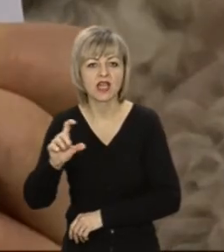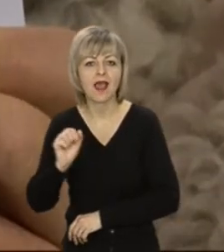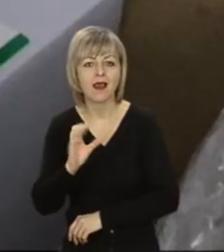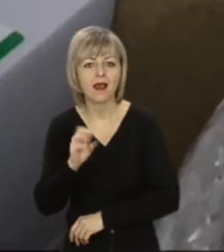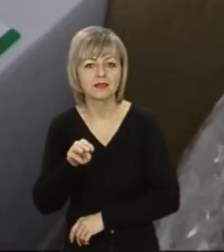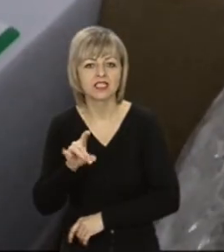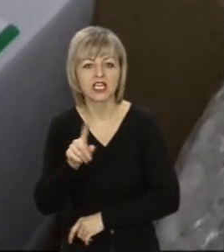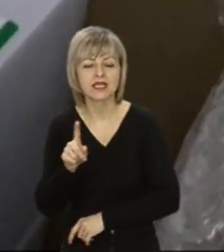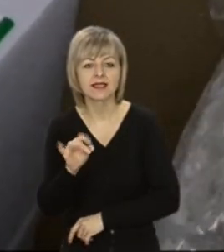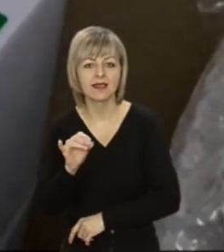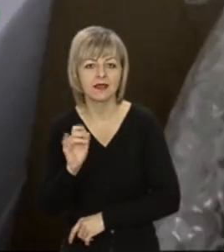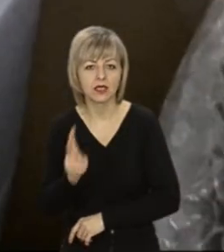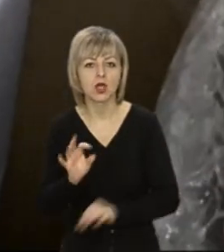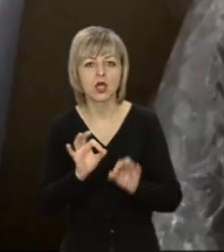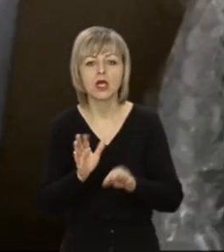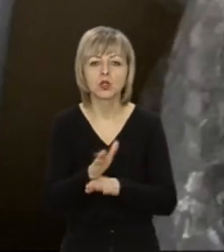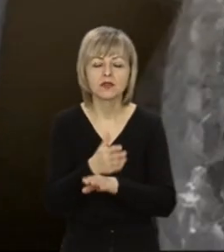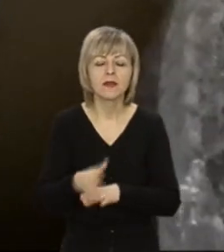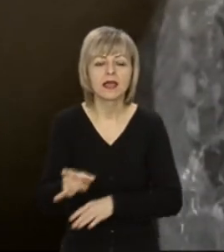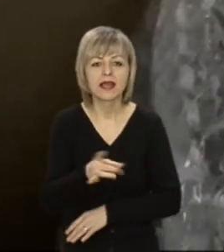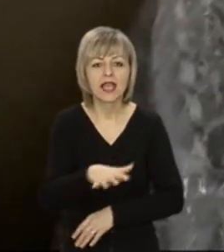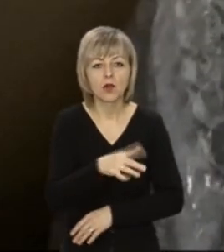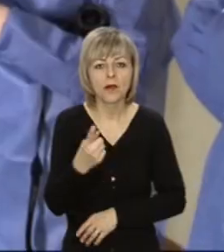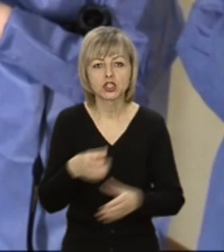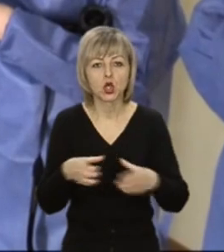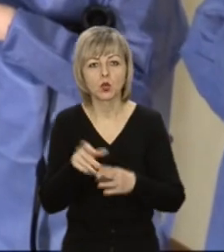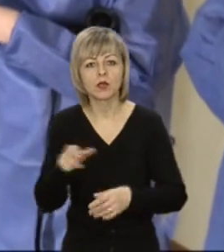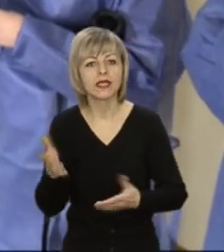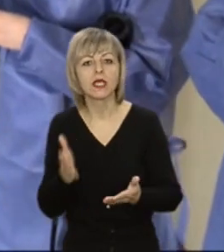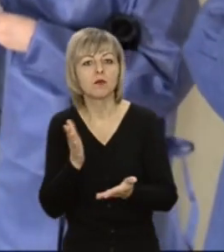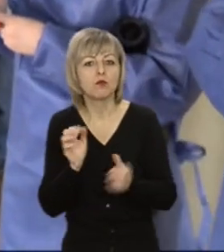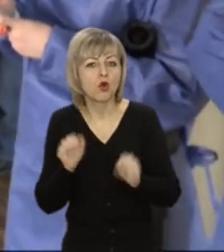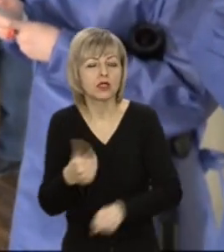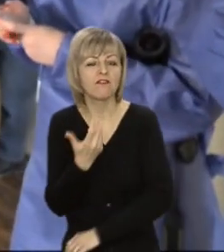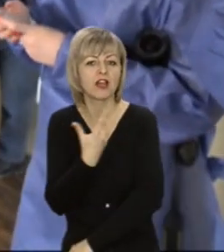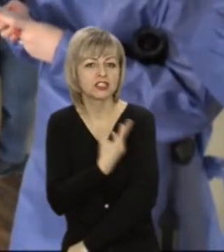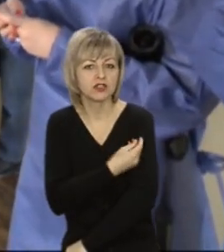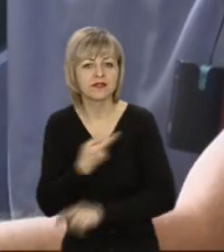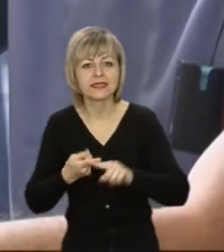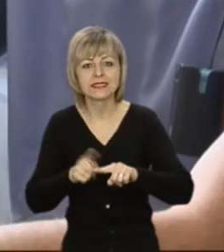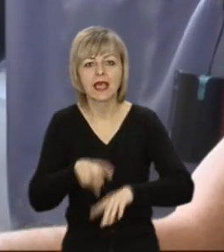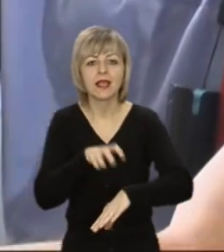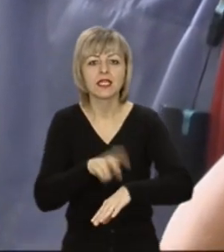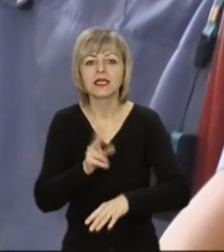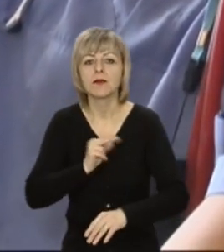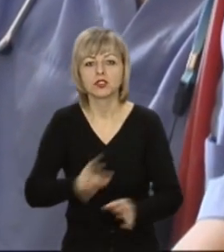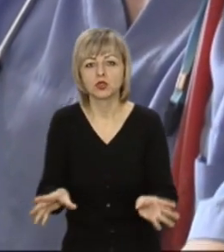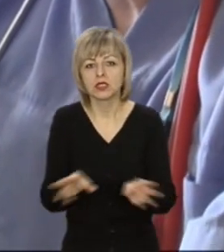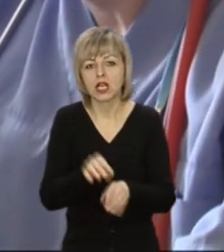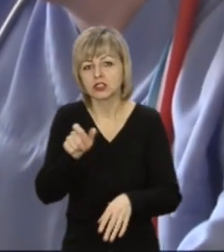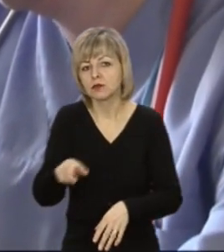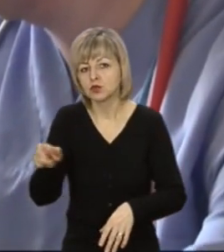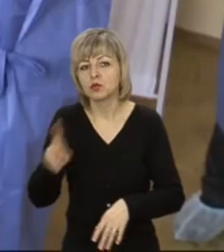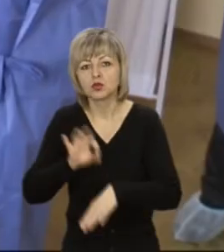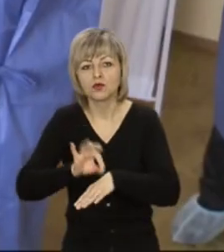AstraZeneca CovidShield розподілили між регіонами. Перша група людей, які мали можливість вакцинуватися – це лікарі, які працюють з пацієнтами у